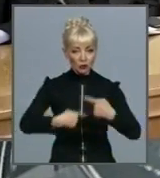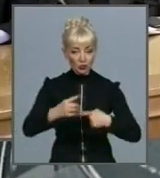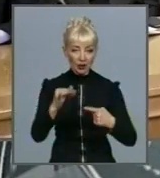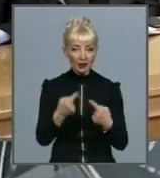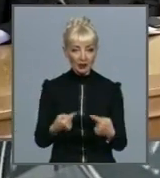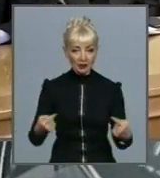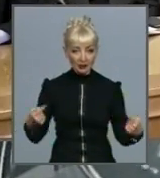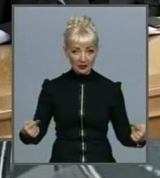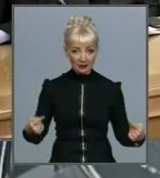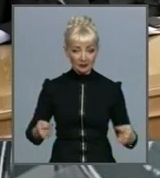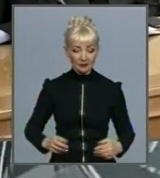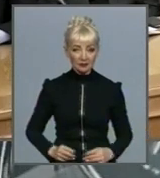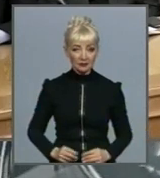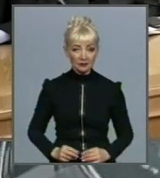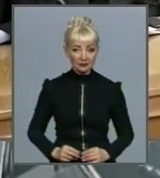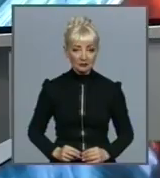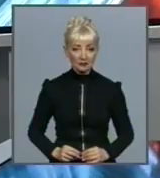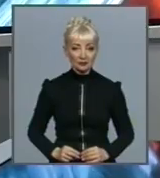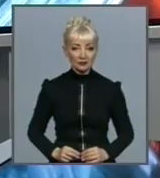Віктор Ноздрачов, Харківське ізвісті.